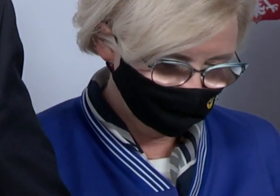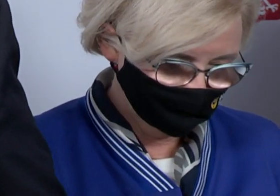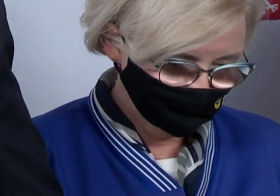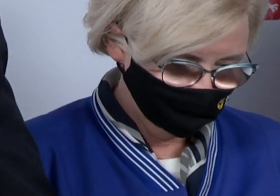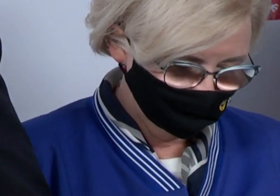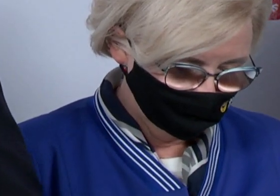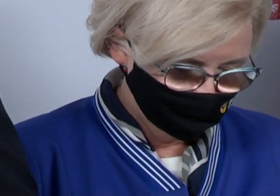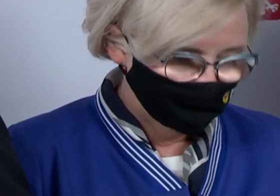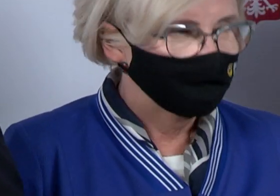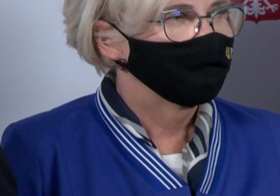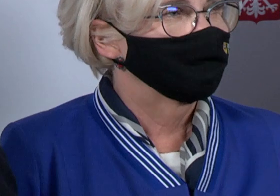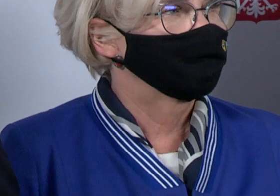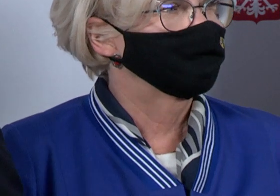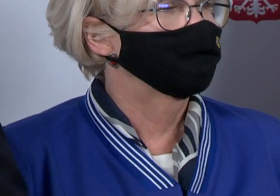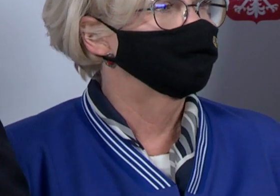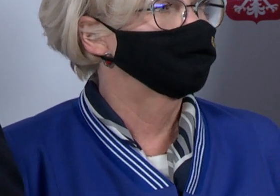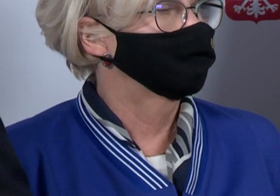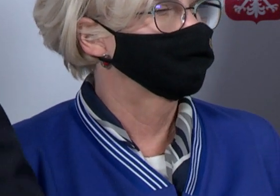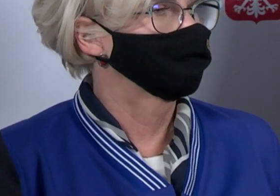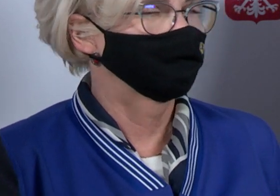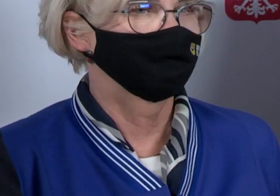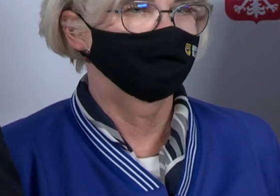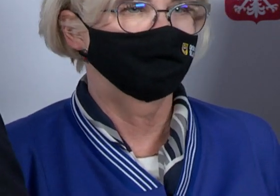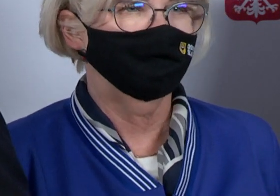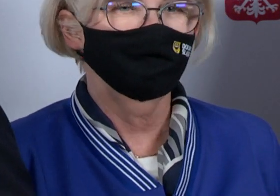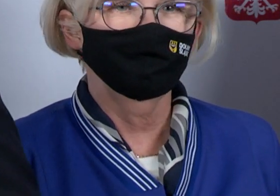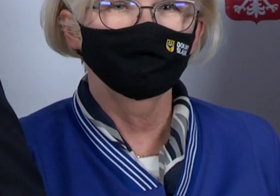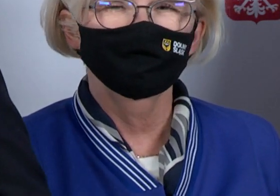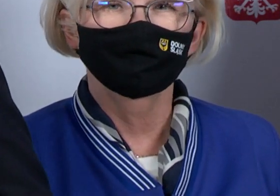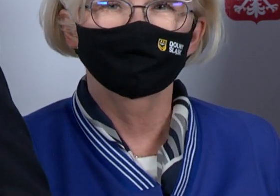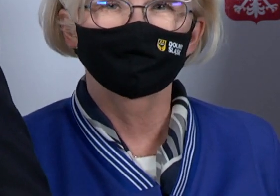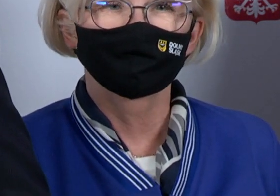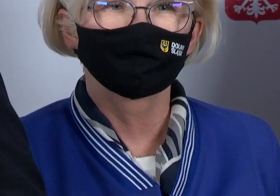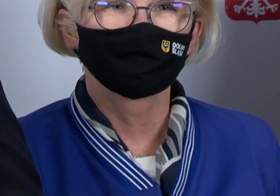bardzo ważnych dyskusji na temat przyszłości zawodu nauczyciela.